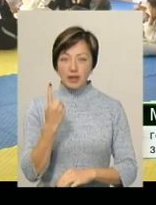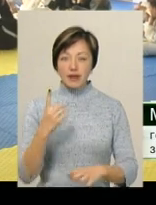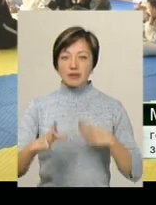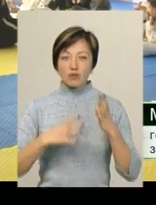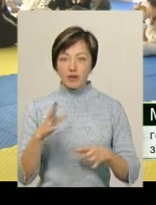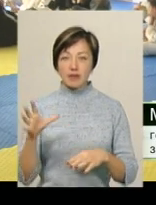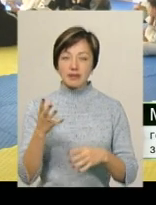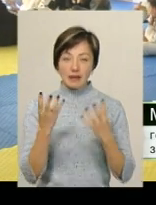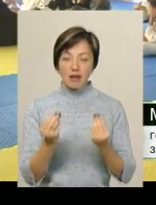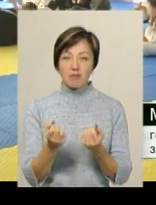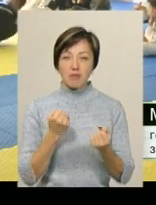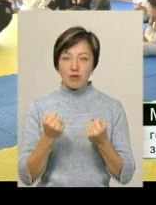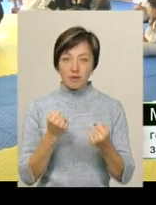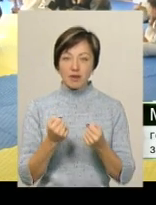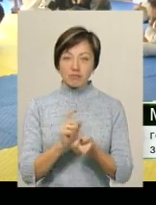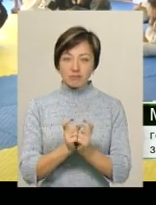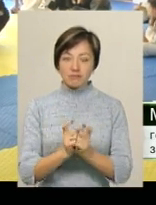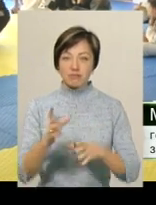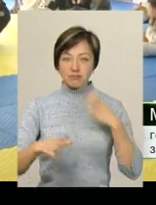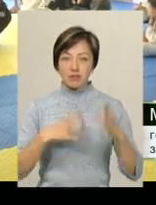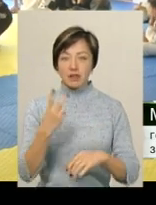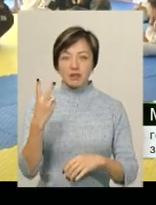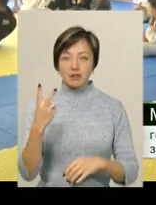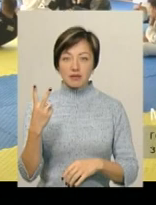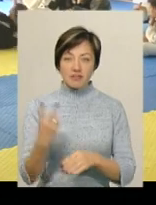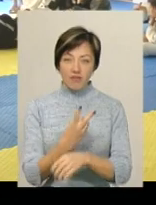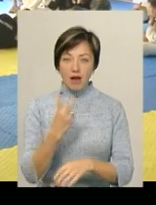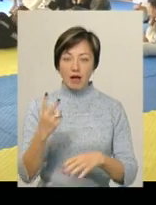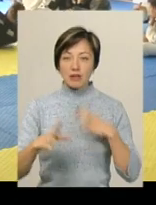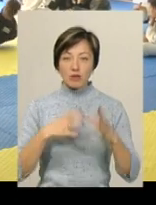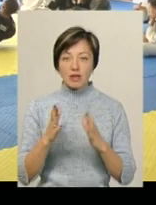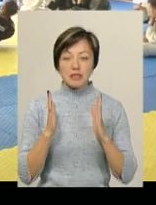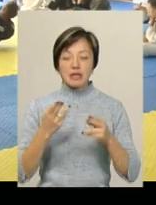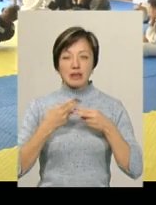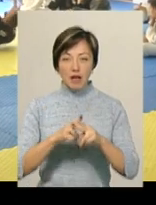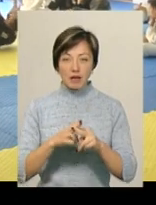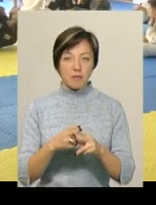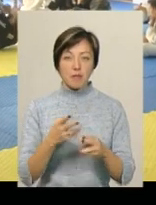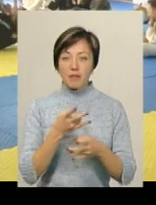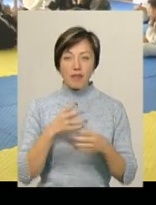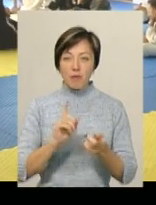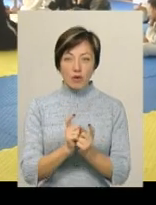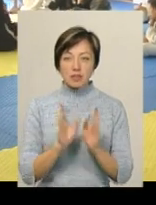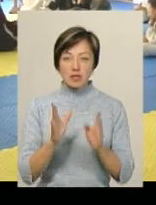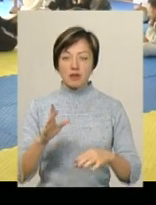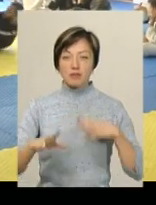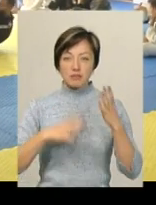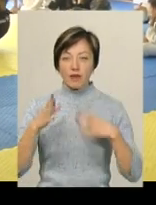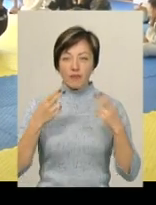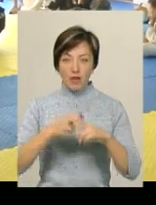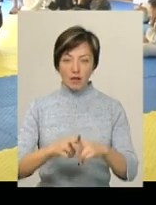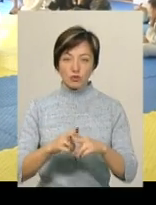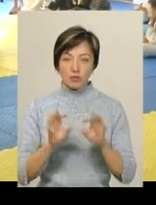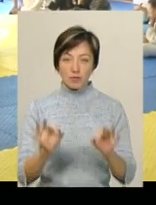всі боремося, часто набарюємося. І два тренування в нас є часто для технік. Ми не боремося нічого, ми часто відпрацьовуємо техніки.